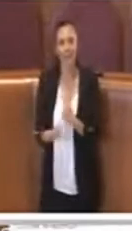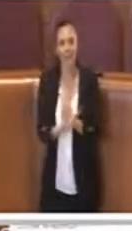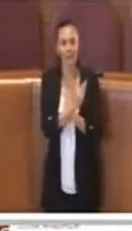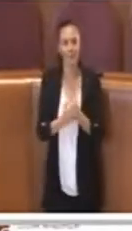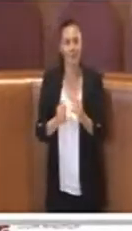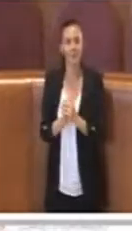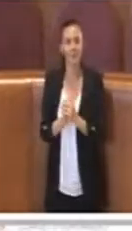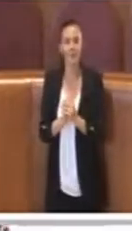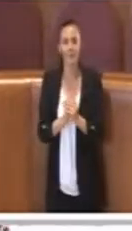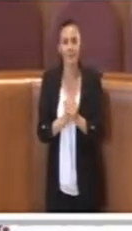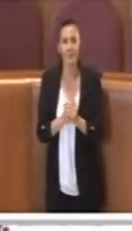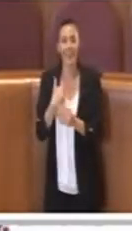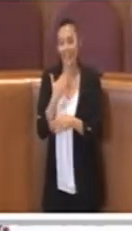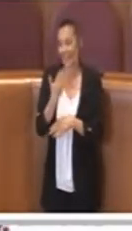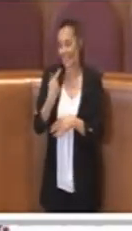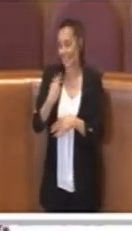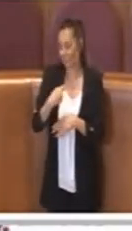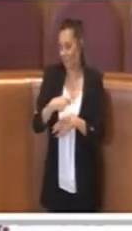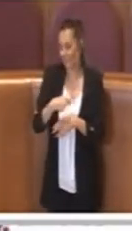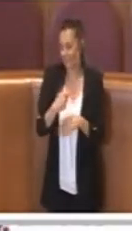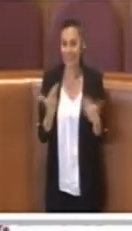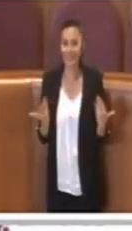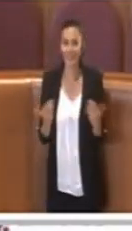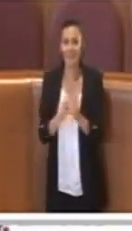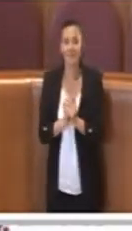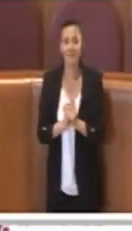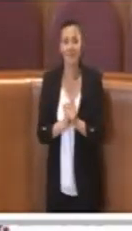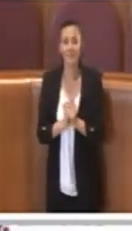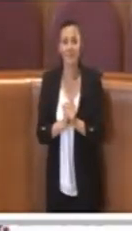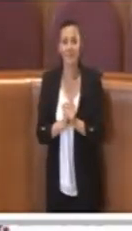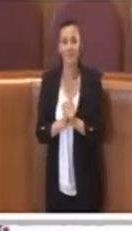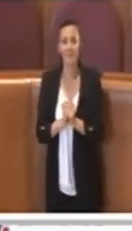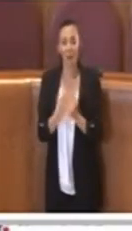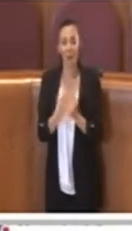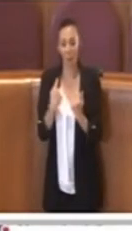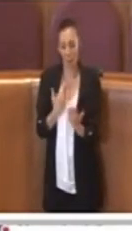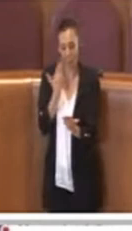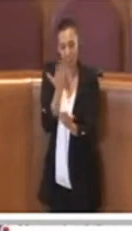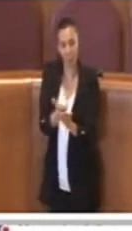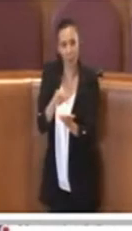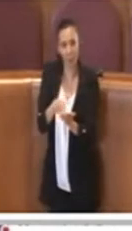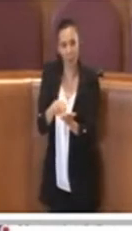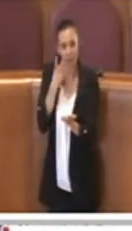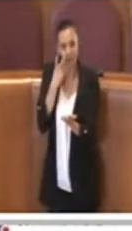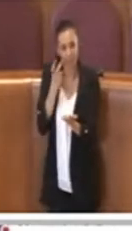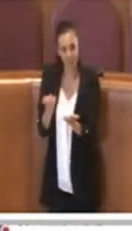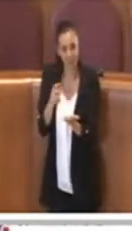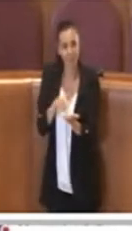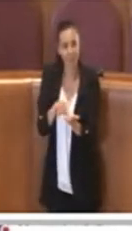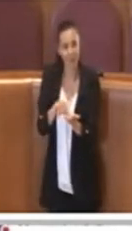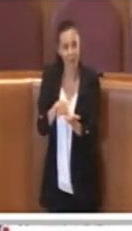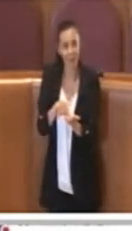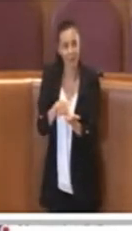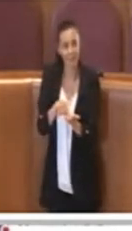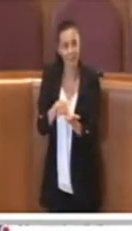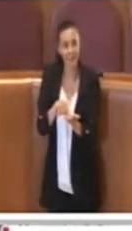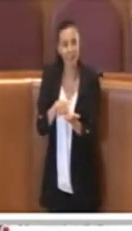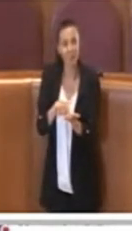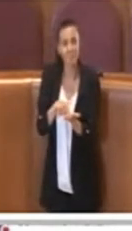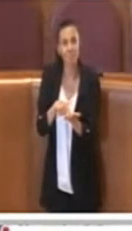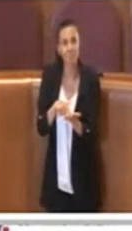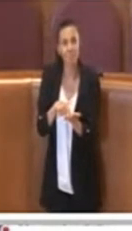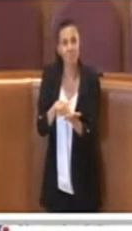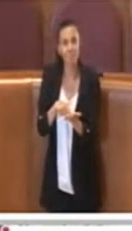Grazie Presidente, per quanto riguarda questa proposta innanzitutto ci